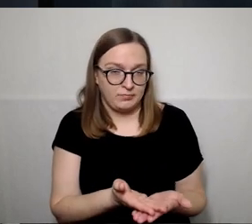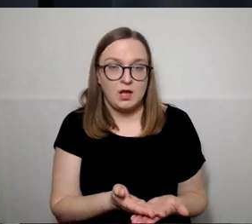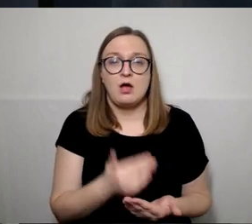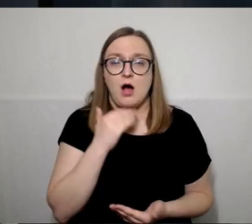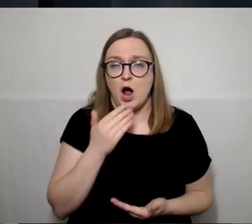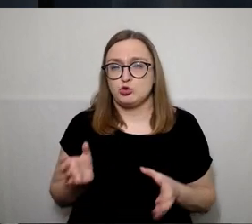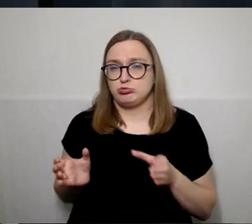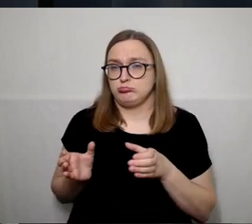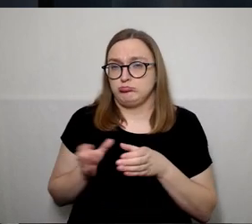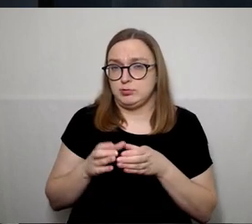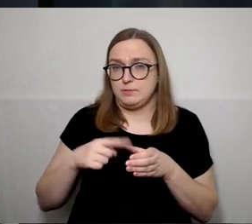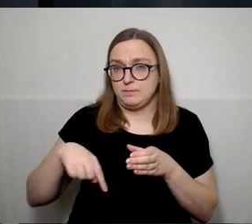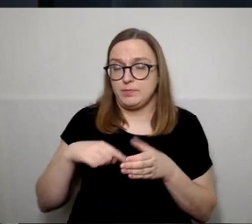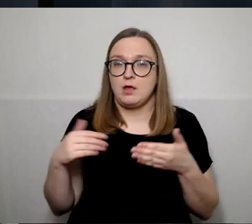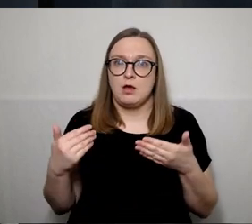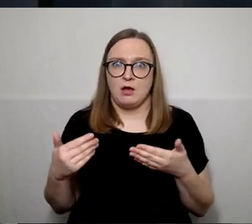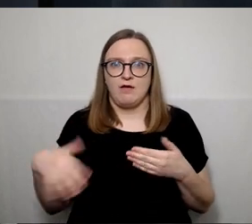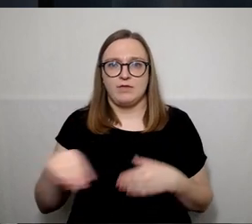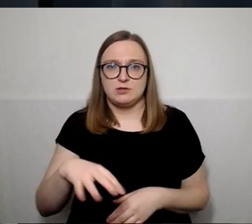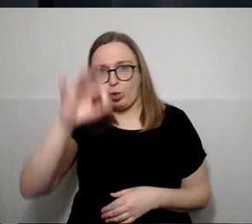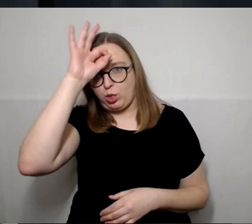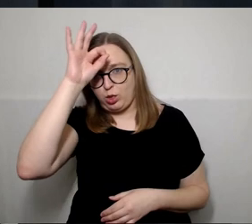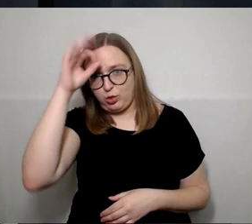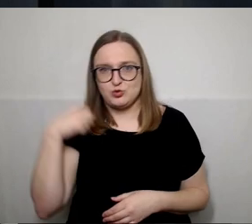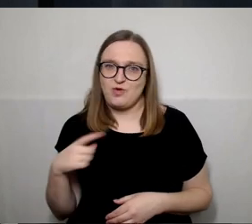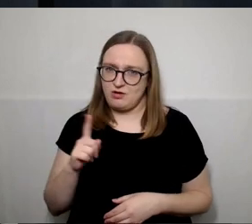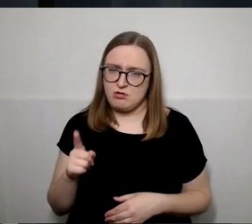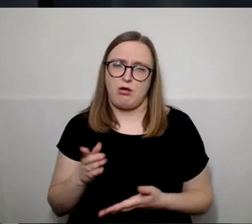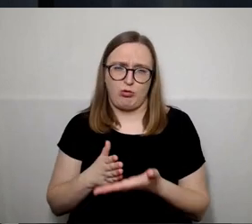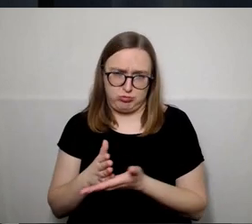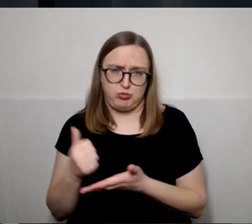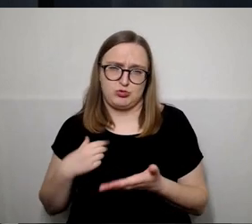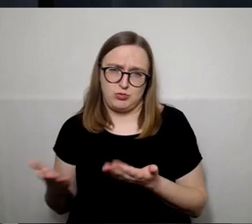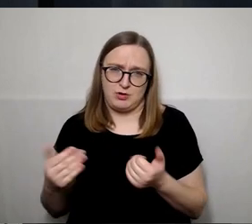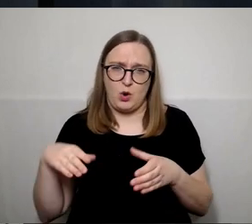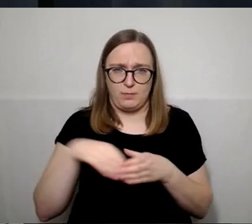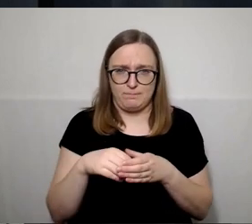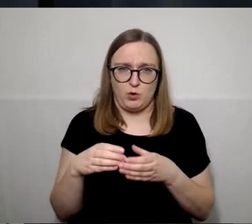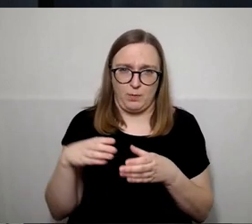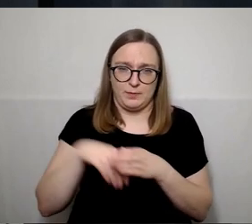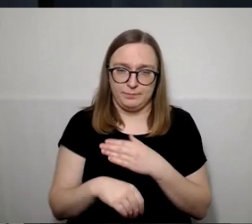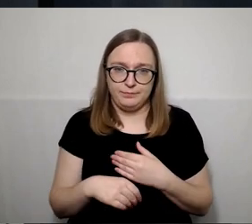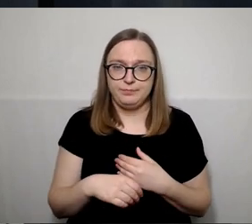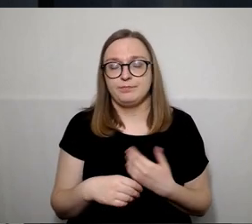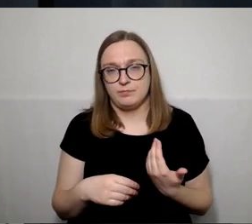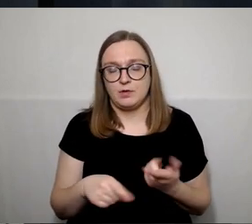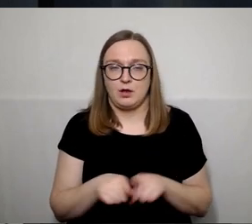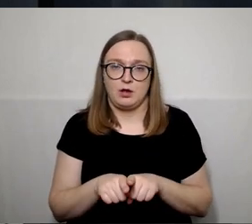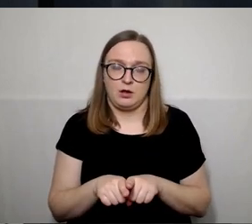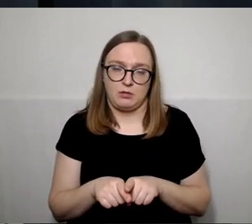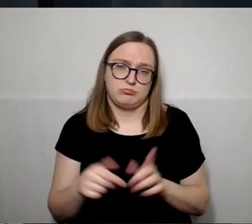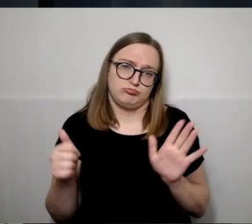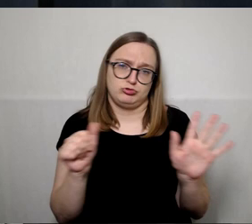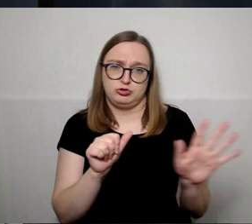ne visai naujokus į savo komandą, tai du drždaliai mūsų narių turi patirties